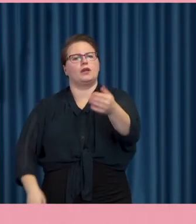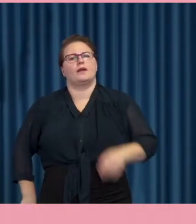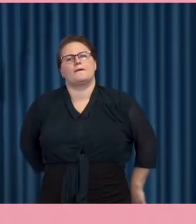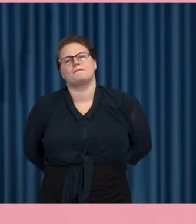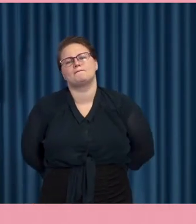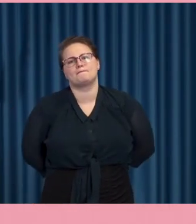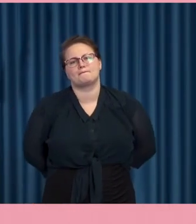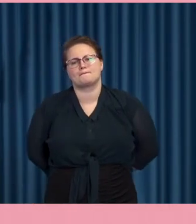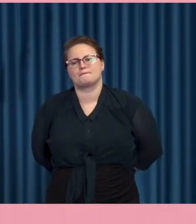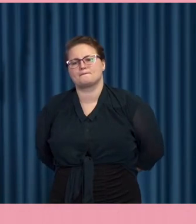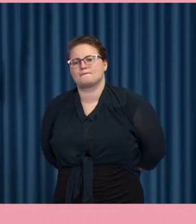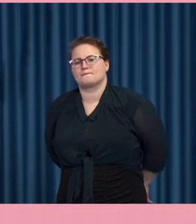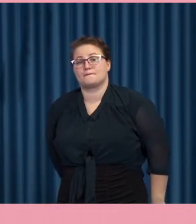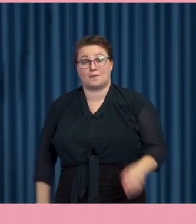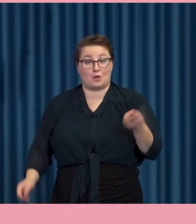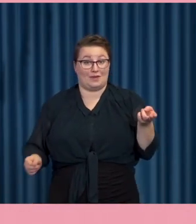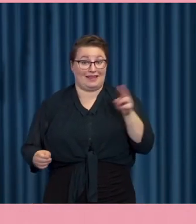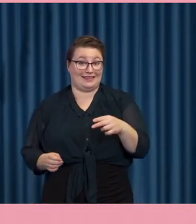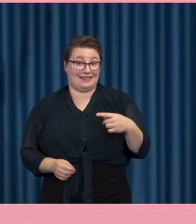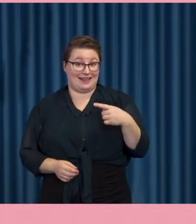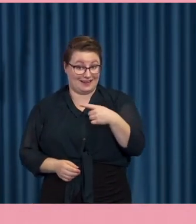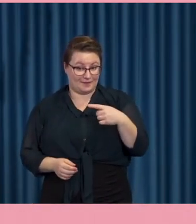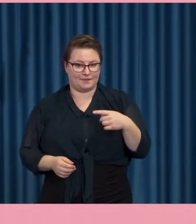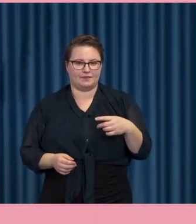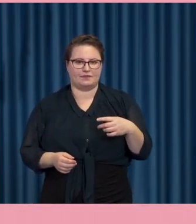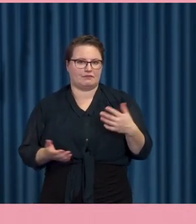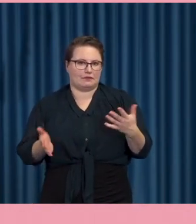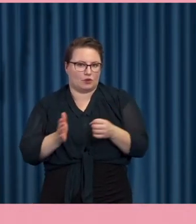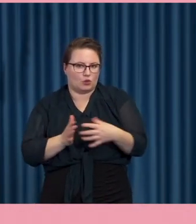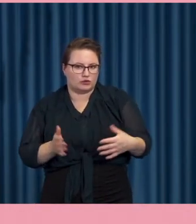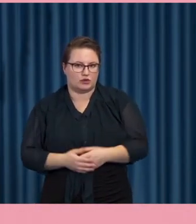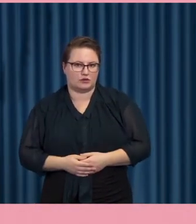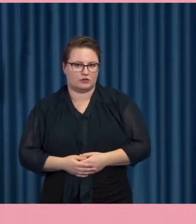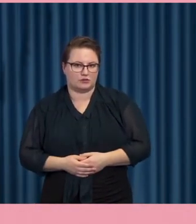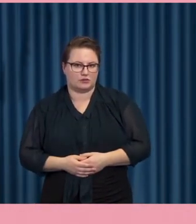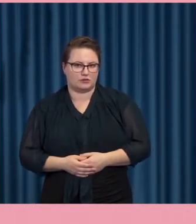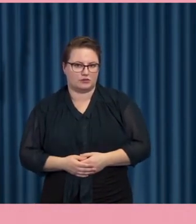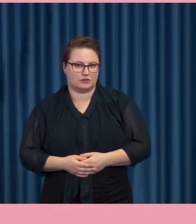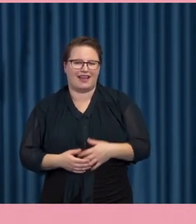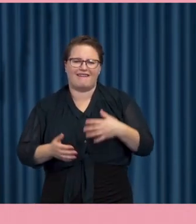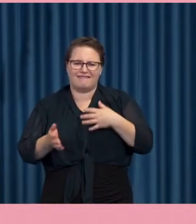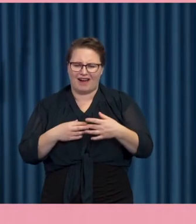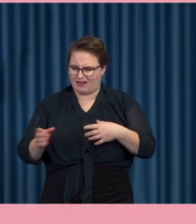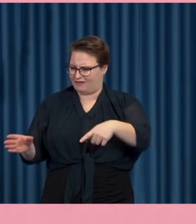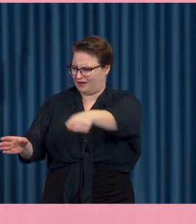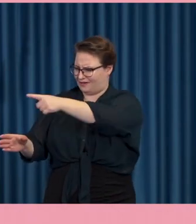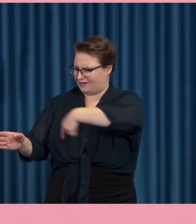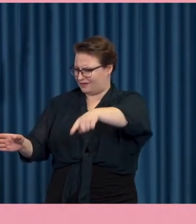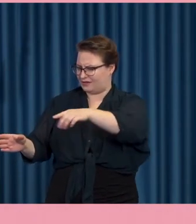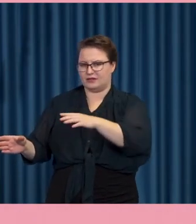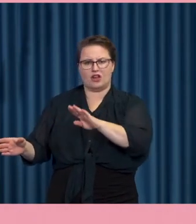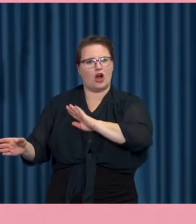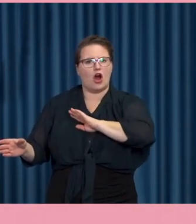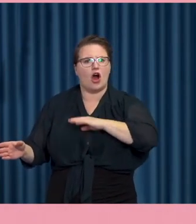Och nästa steg är ju då också, vad beror det här på? Vad beror det på att vissa har inte